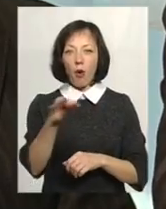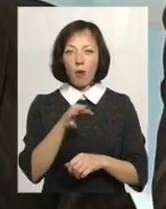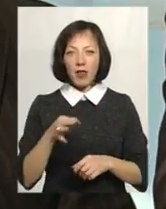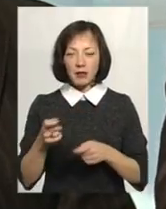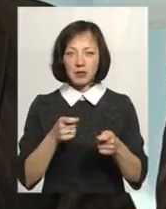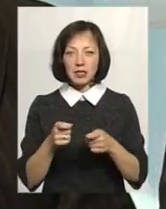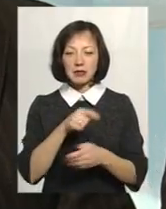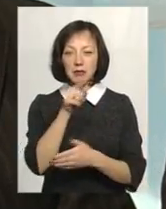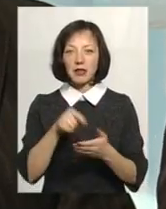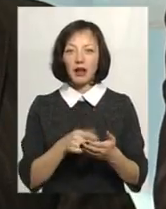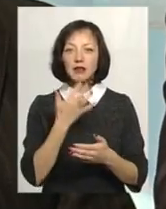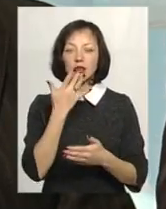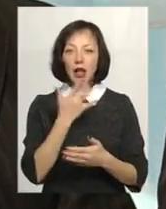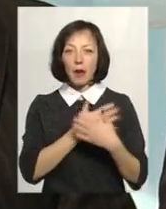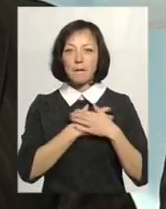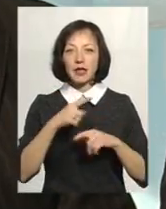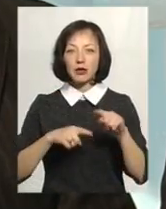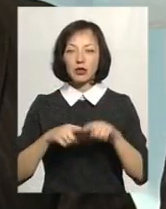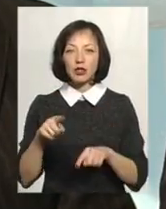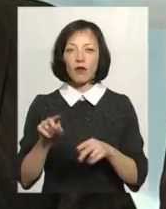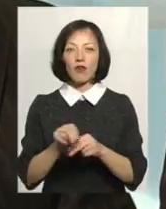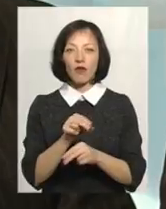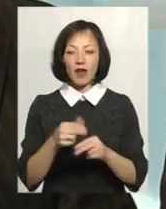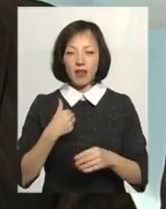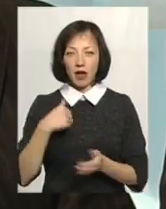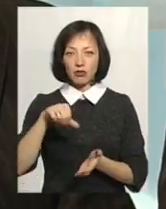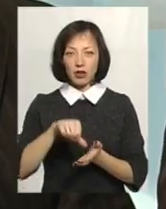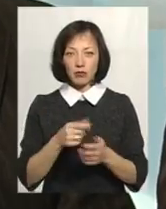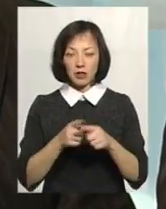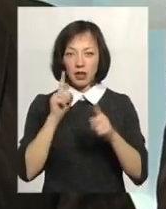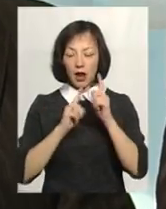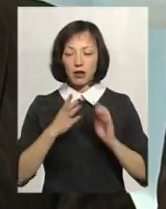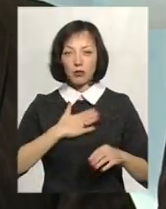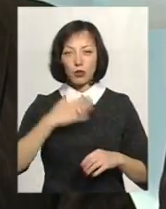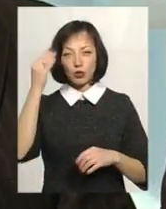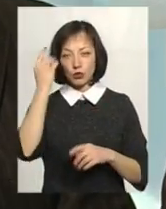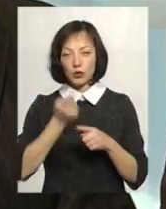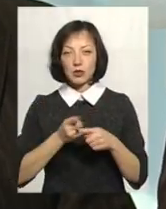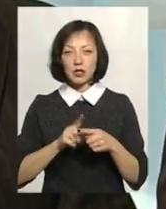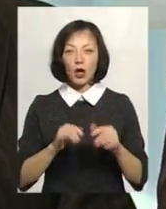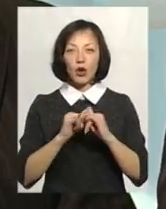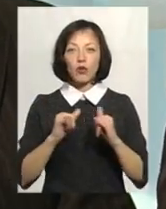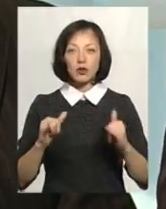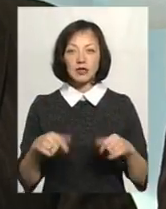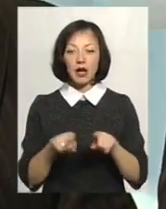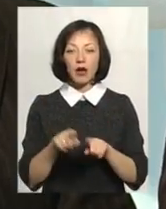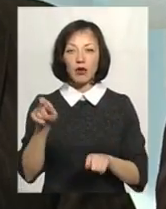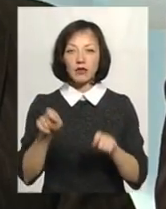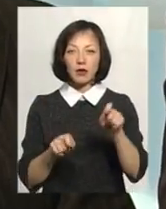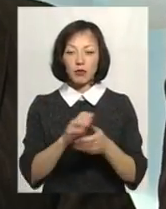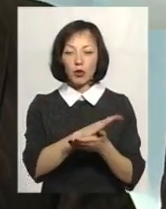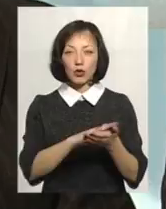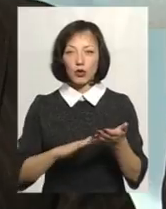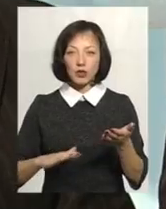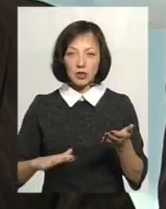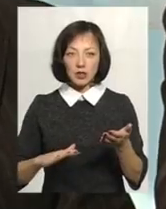-патріотичного виховання. Я є членом цієї ради, і я хочу сказати, що, на мою думку, це розвиток таких конференцій, продовження